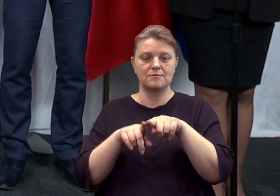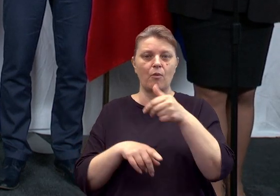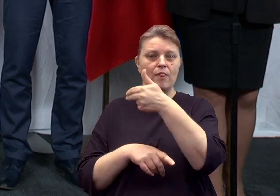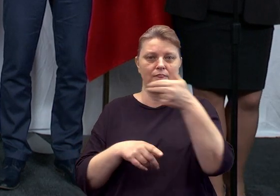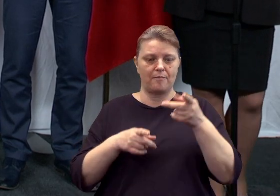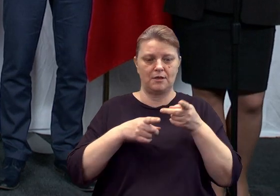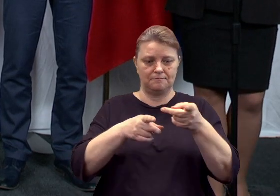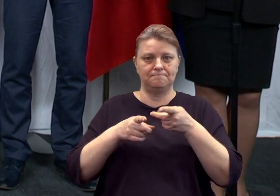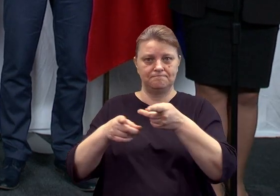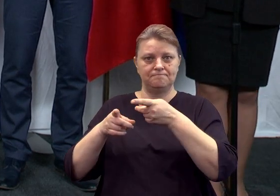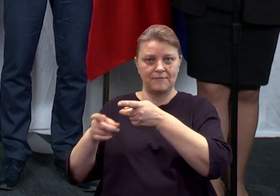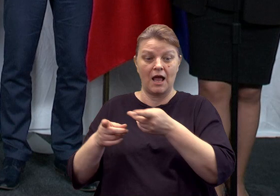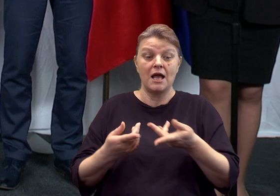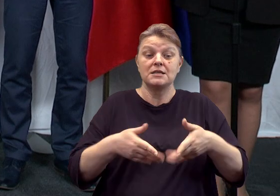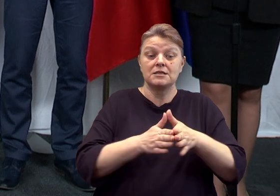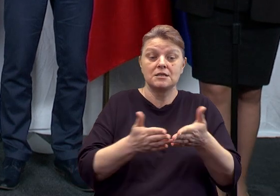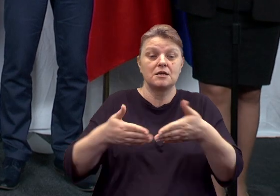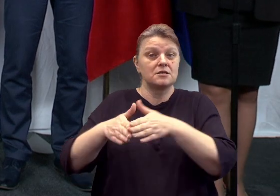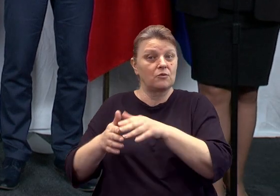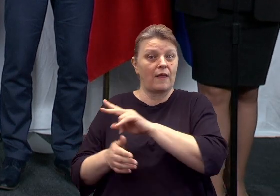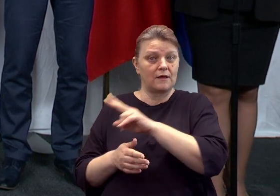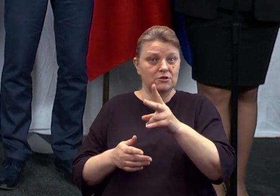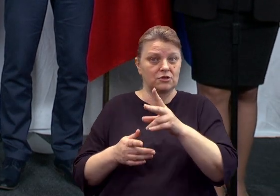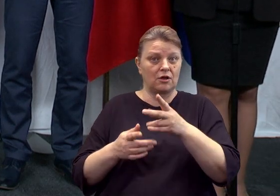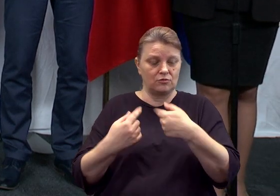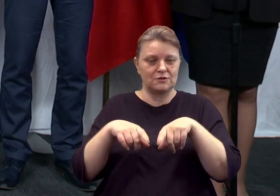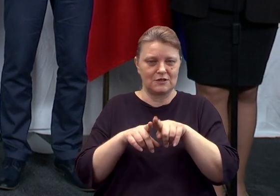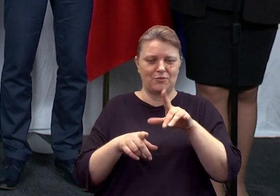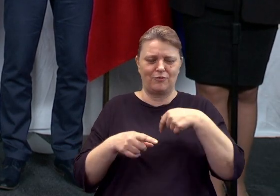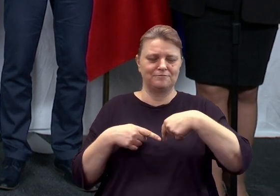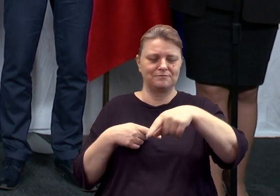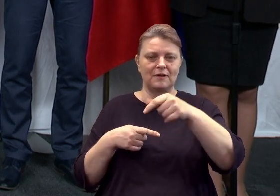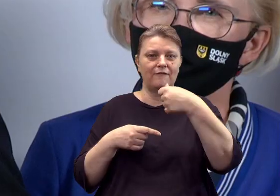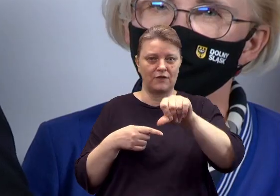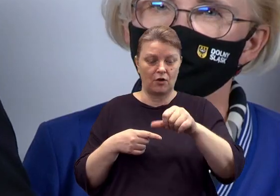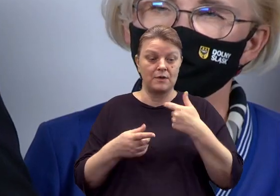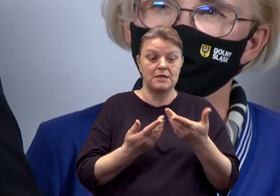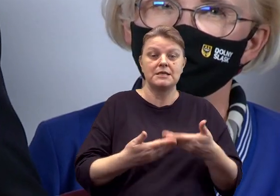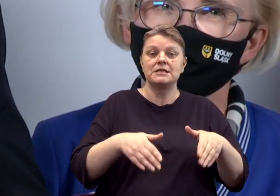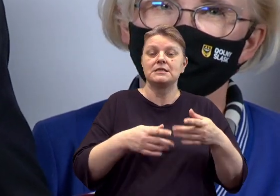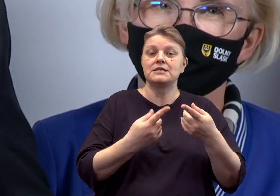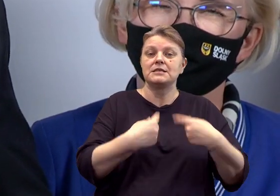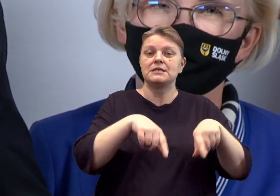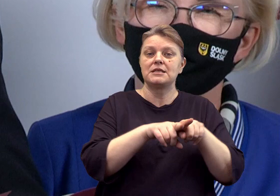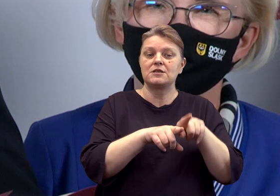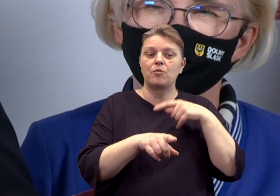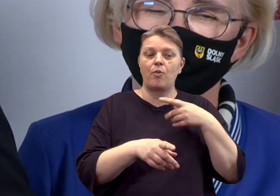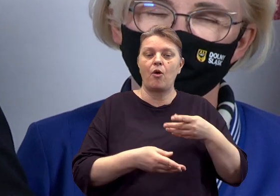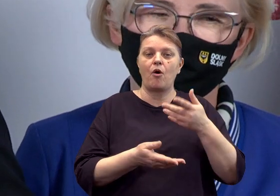skład ustalimy jeszcze w tym miesiącu, w kolejnym tygodniu. To będzie zespół do spraw wynagrodzenia i pensum